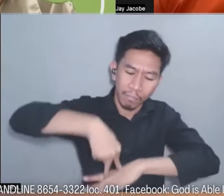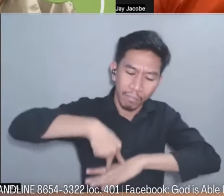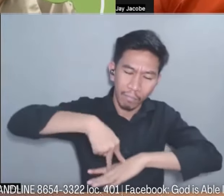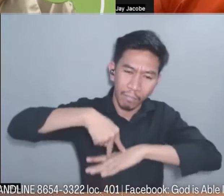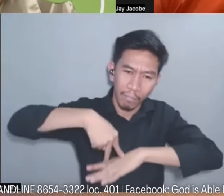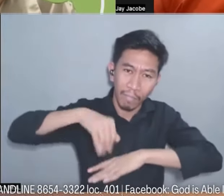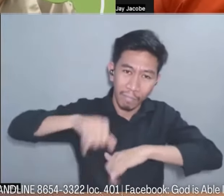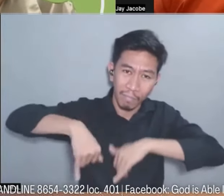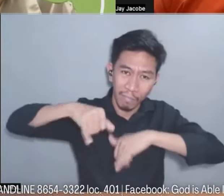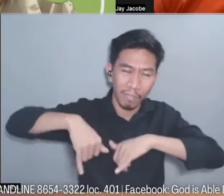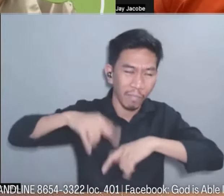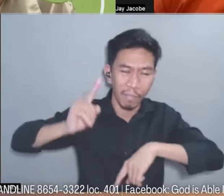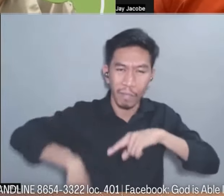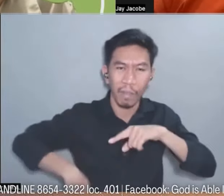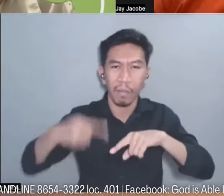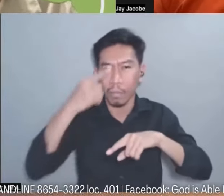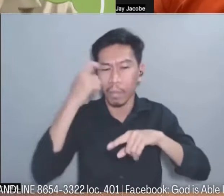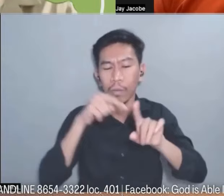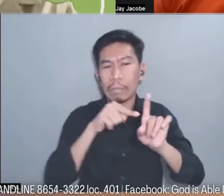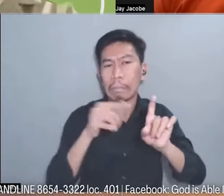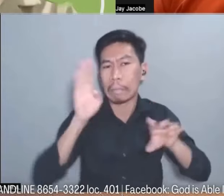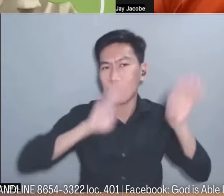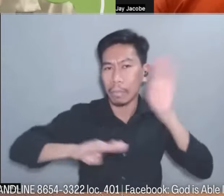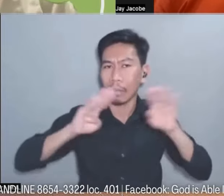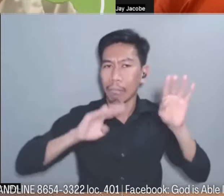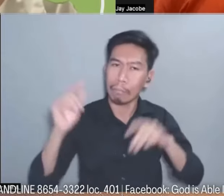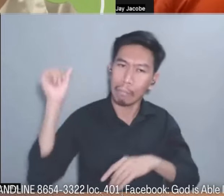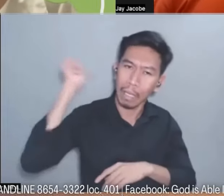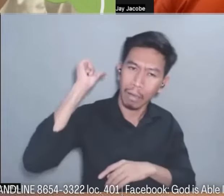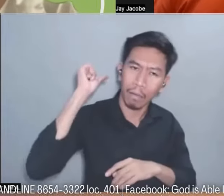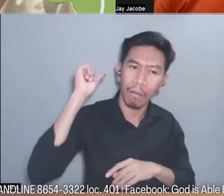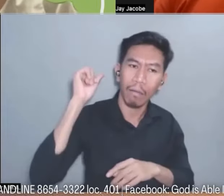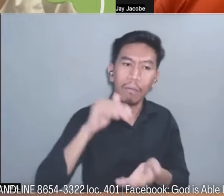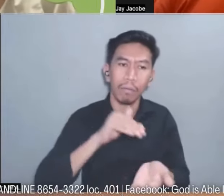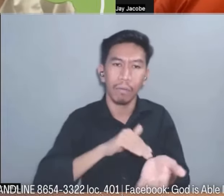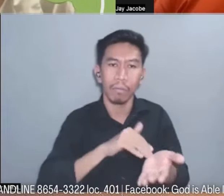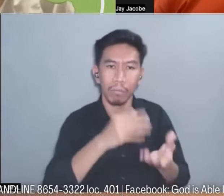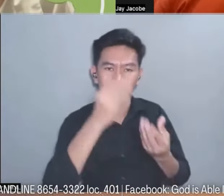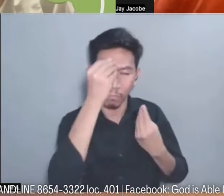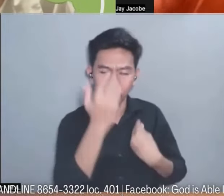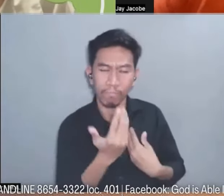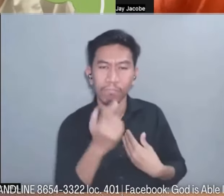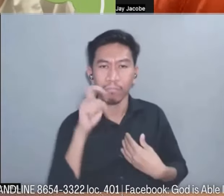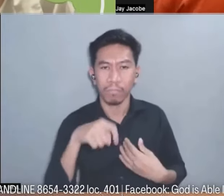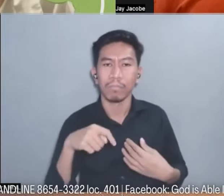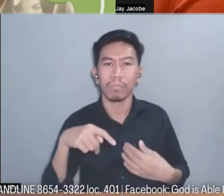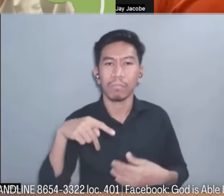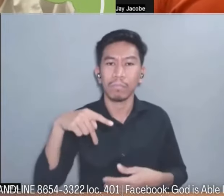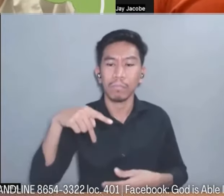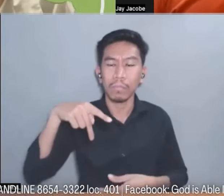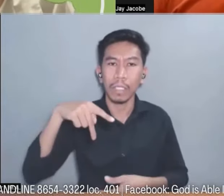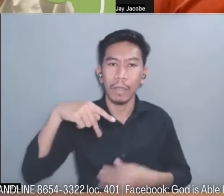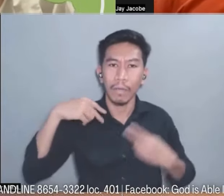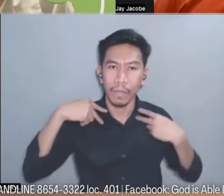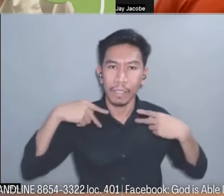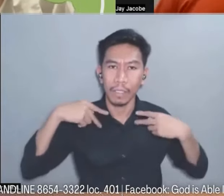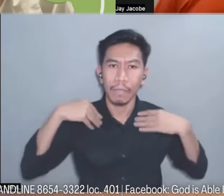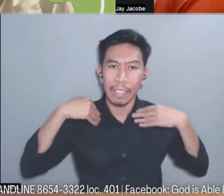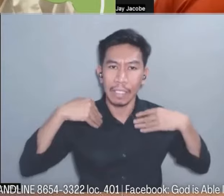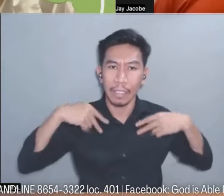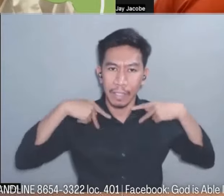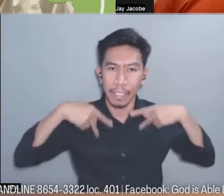ang sabi niya magpa physical therapy ka at unumin itong mga gamot so yung time na kanina po yun na nagpa-check ako